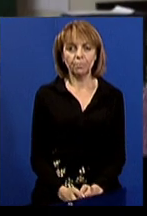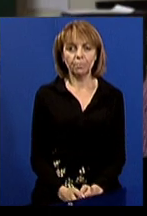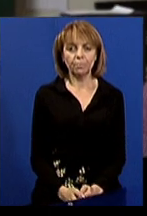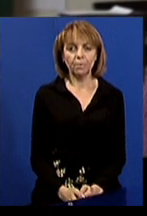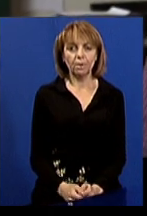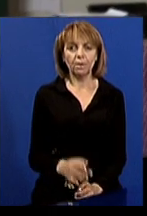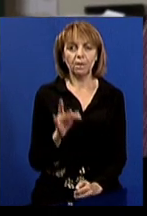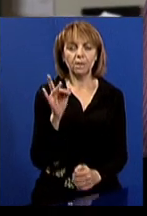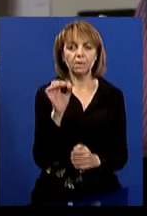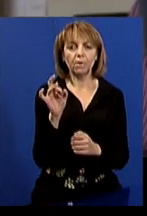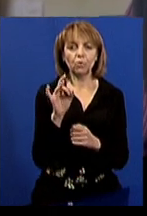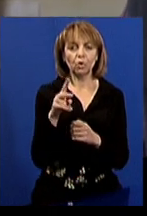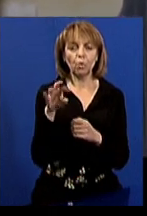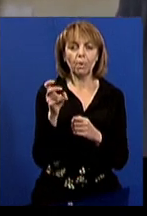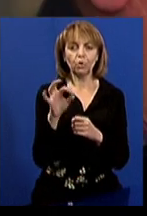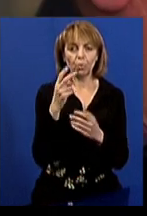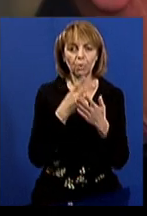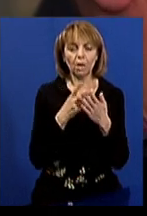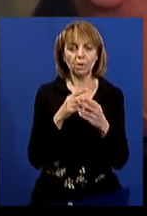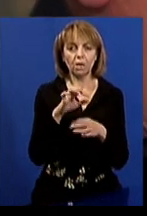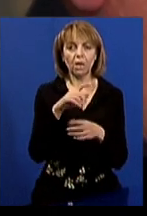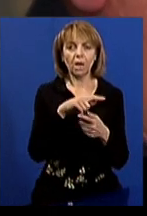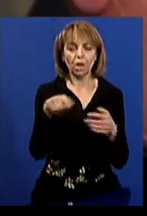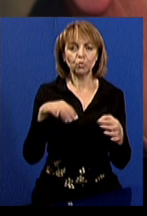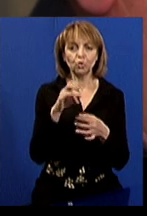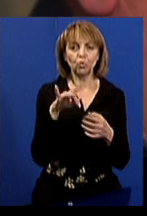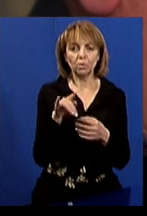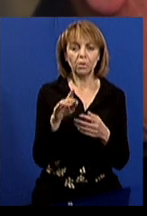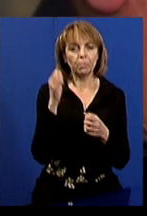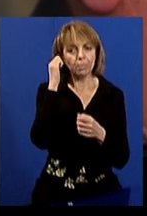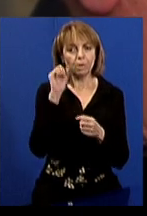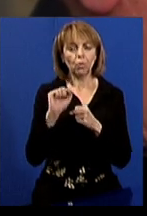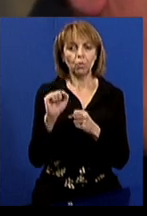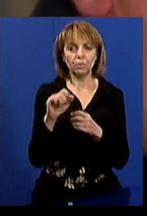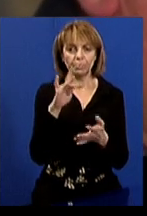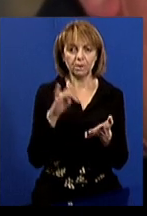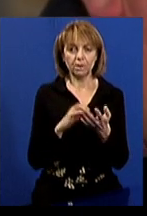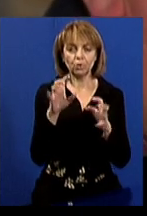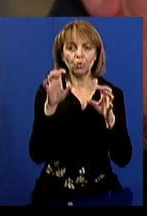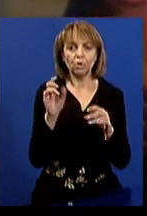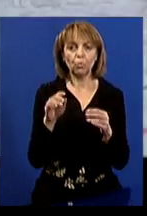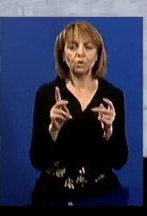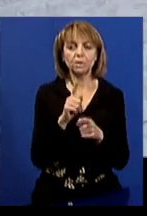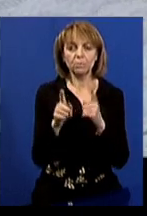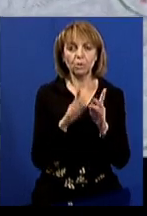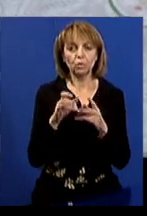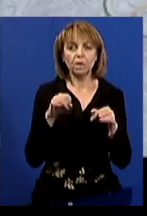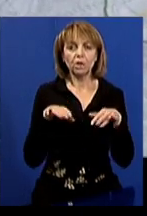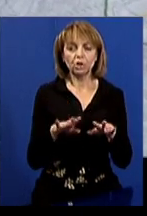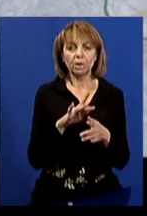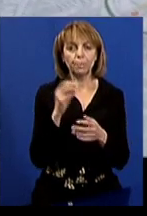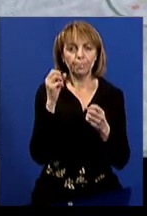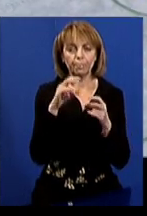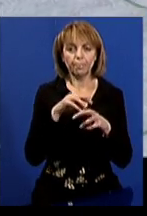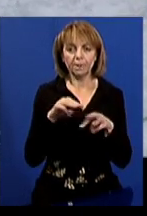Реставратор Володимир Лопатько показує карту зону охорони пам'яток архітектури міста. За законом їх можна реставрувати тільки за рішенням Мінкульту.